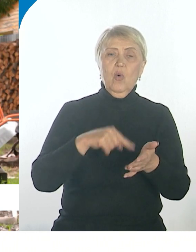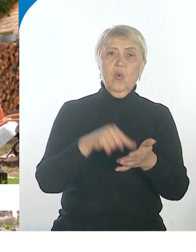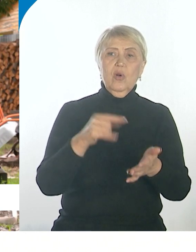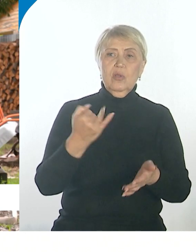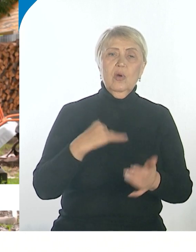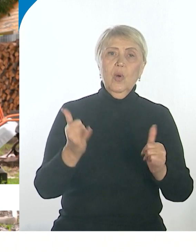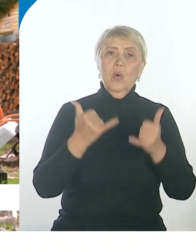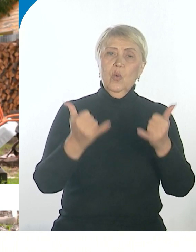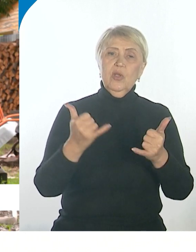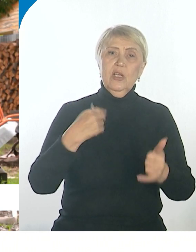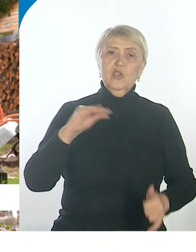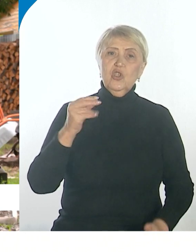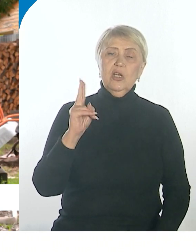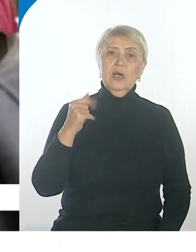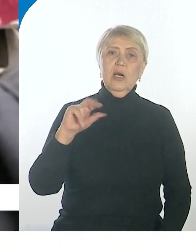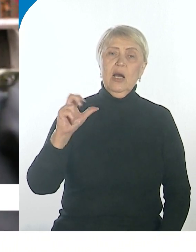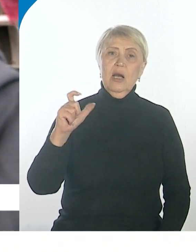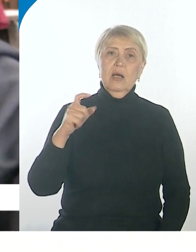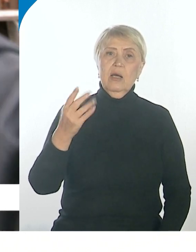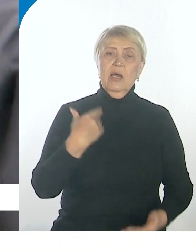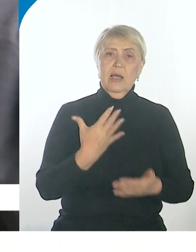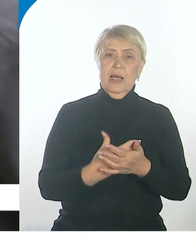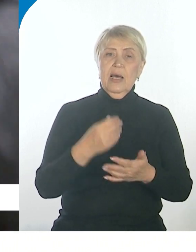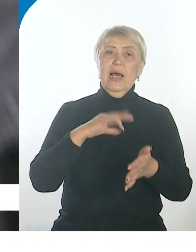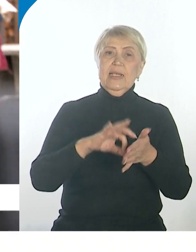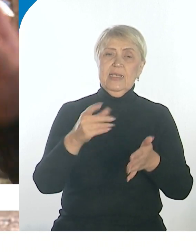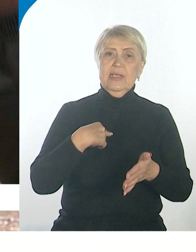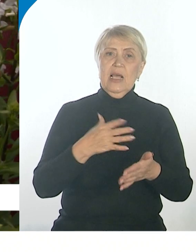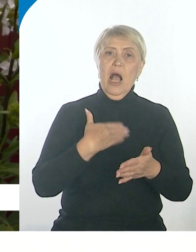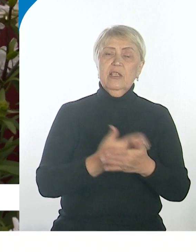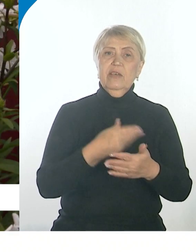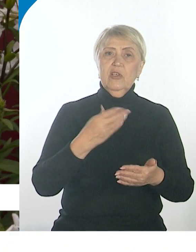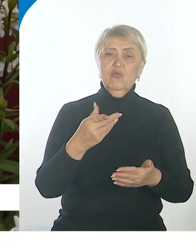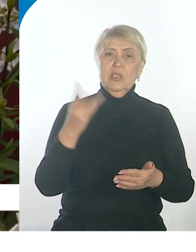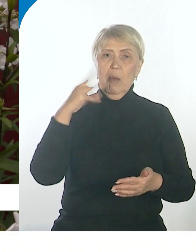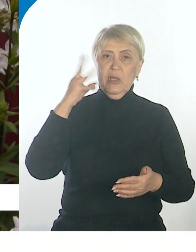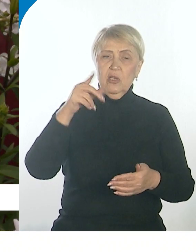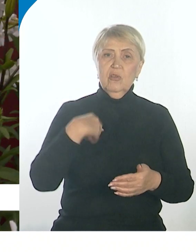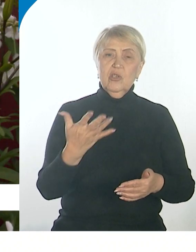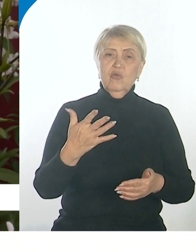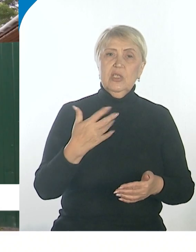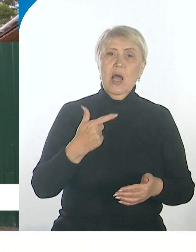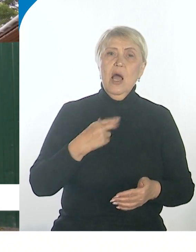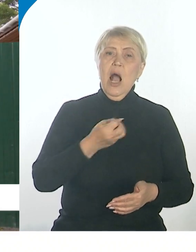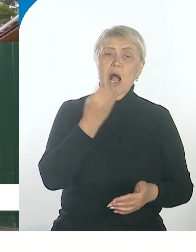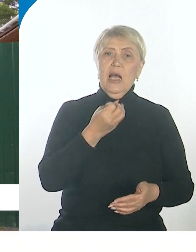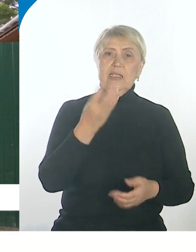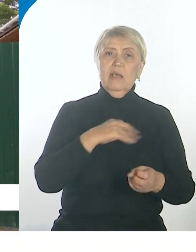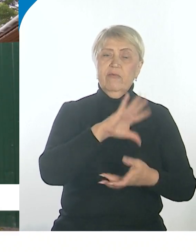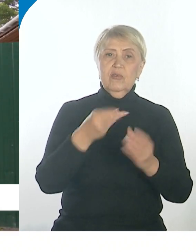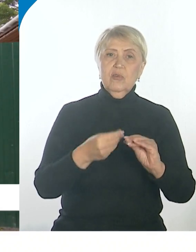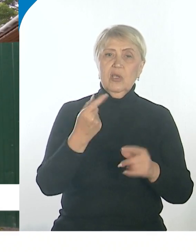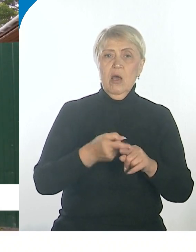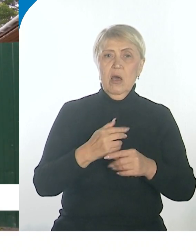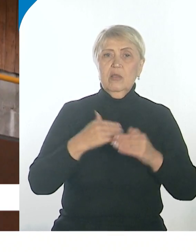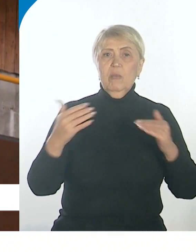жилищно-коммунальному хозяйству. Здесь активно газифицируются частные дома и социальные учреждения. Это очень большой шаг